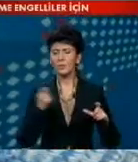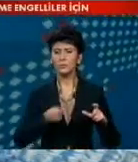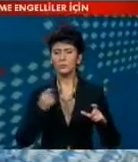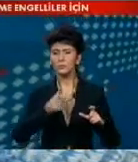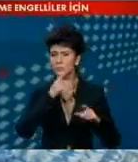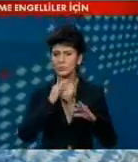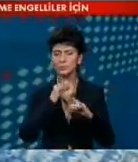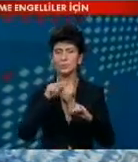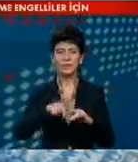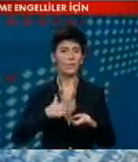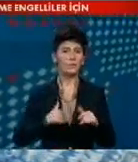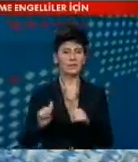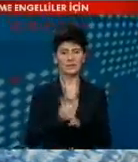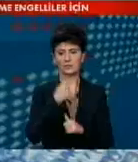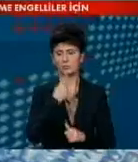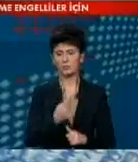Davulsuz yürümüyor bu da.